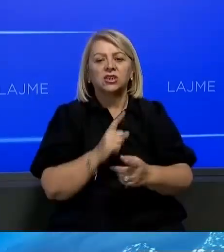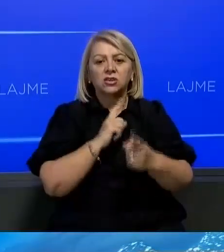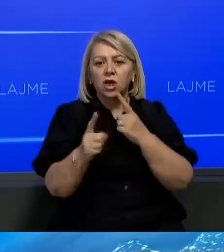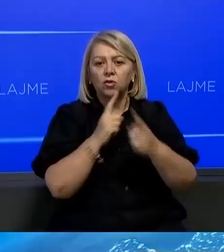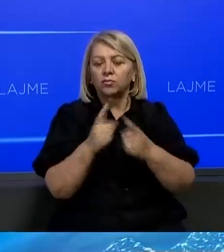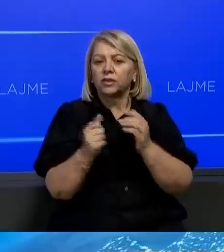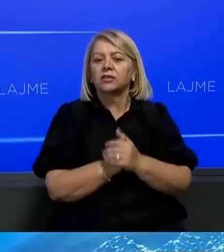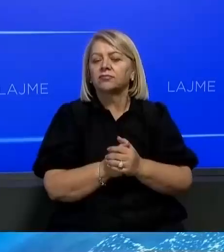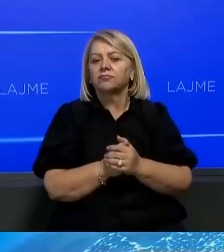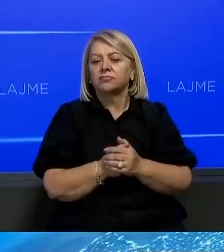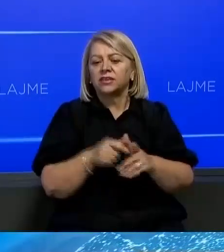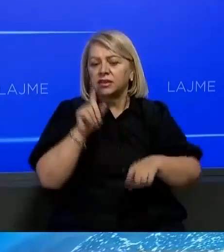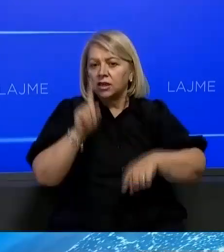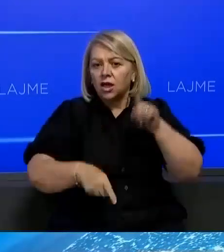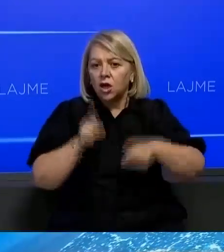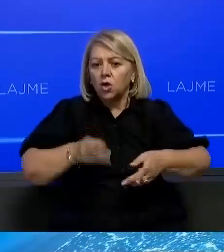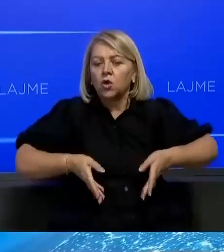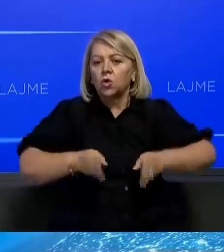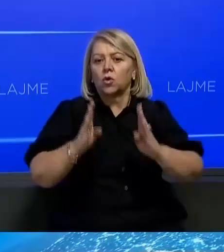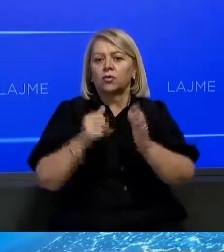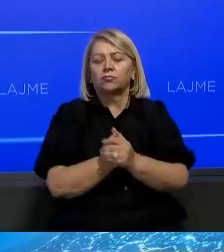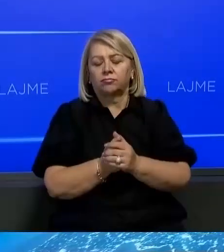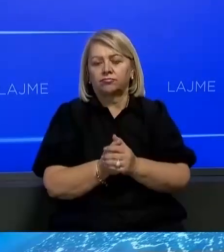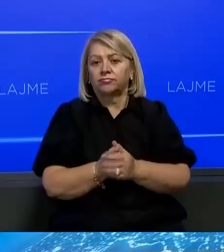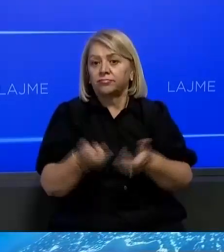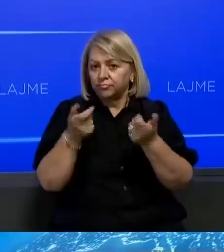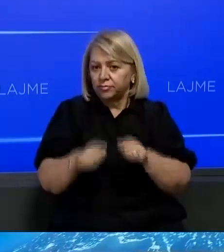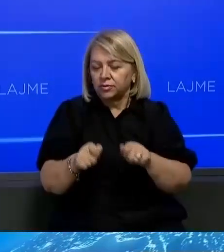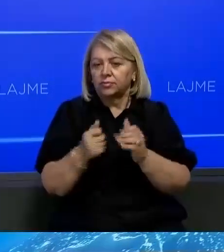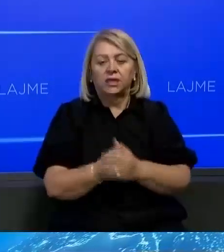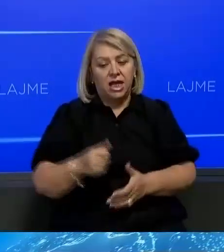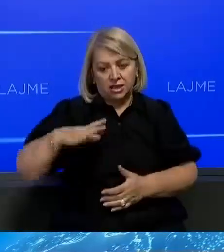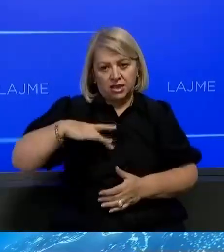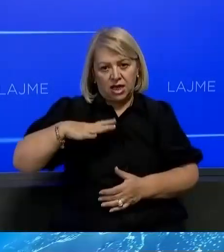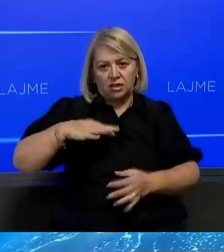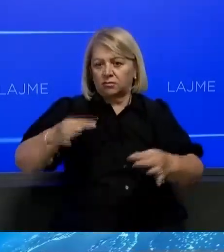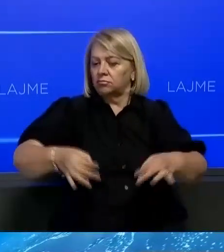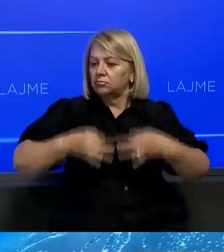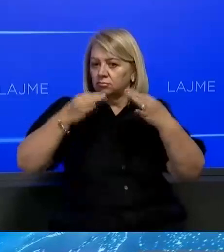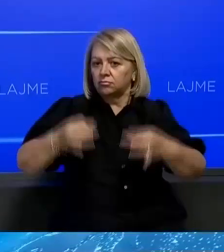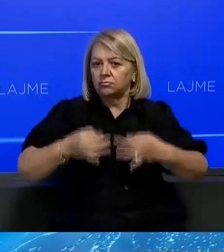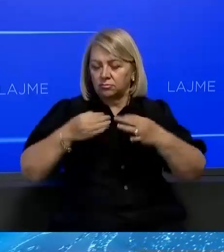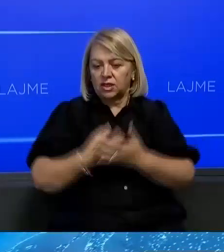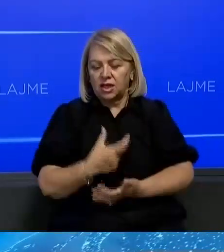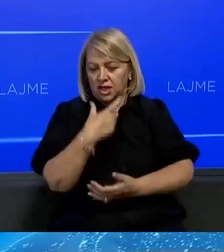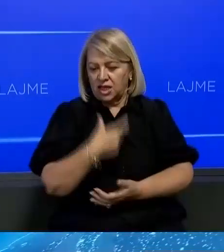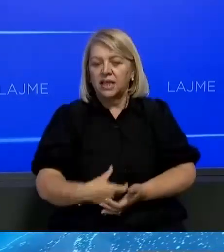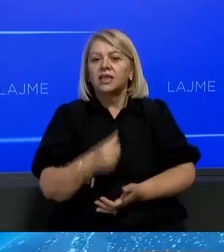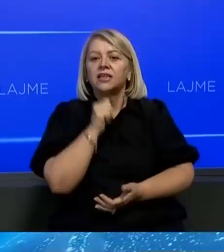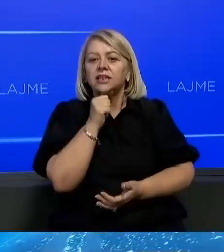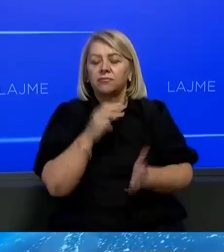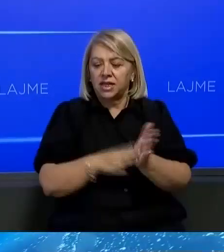trafikut në disa segmente rrugore ku pritet të kaloj e skorta. E të djelen seremonia e kalimit të dëtyrës nga i lirmeta të